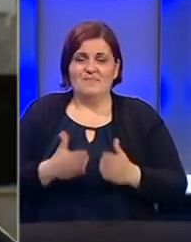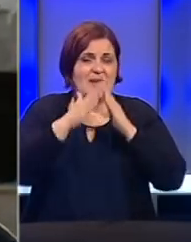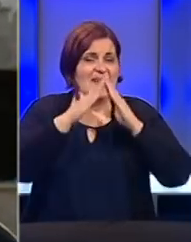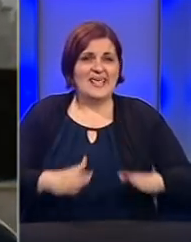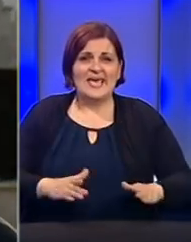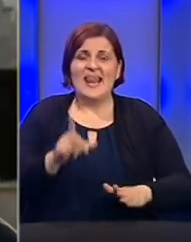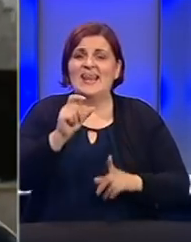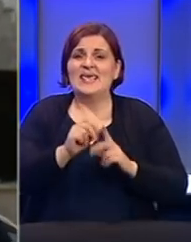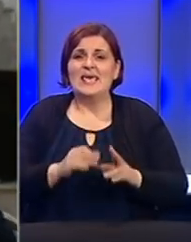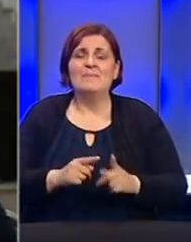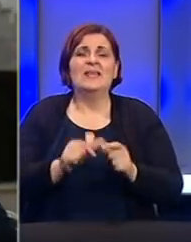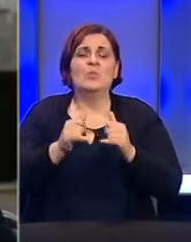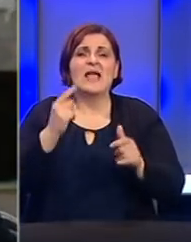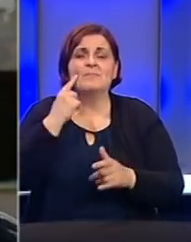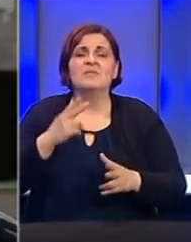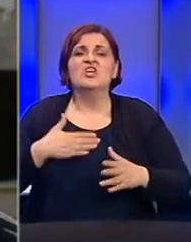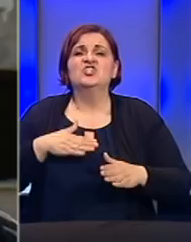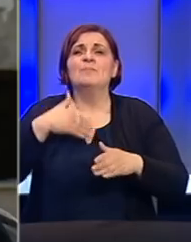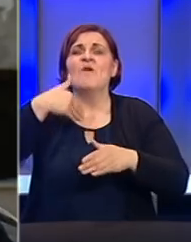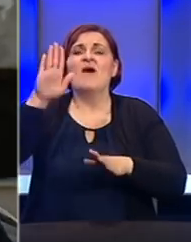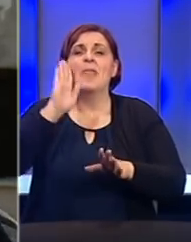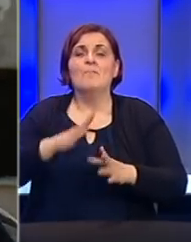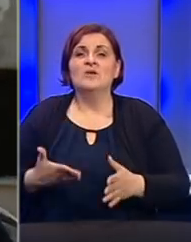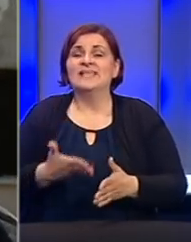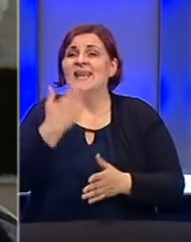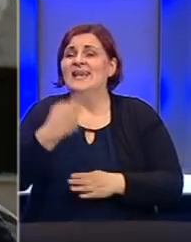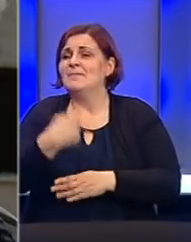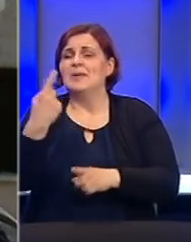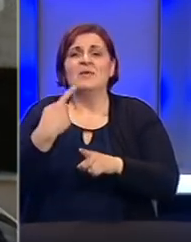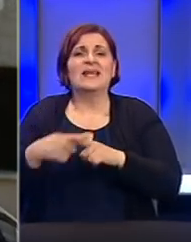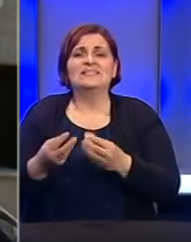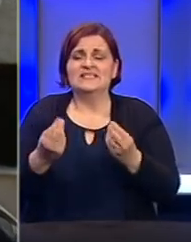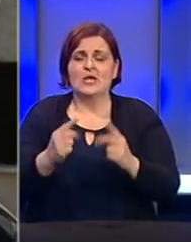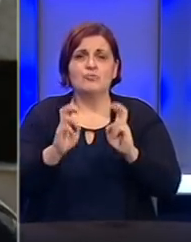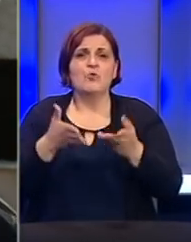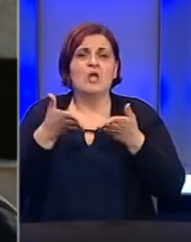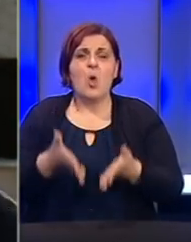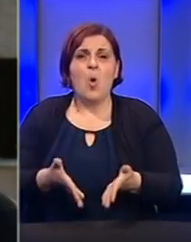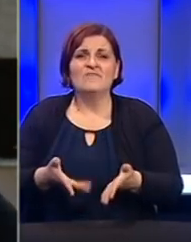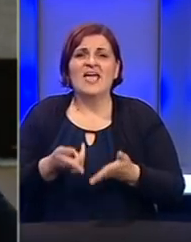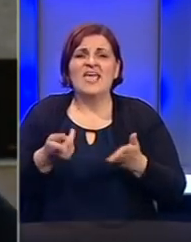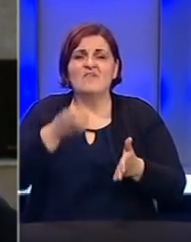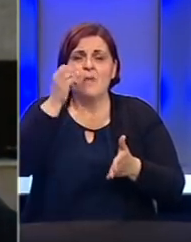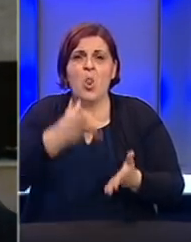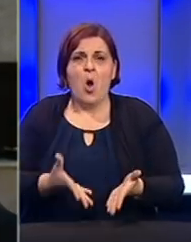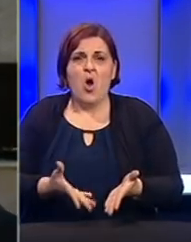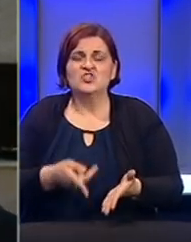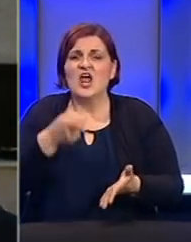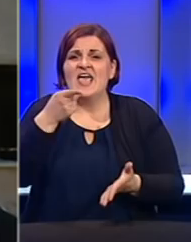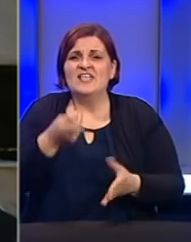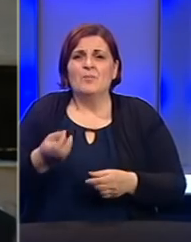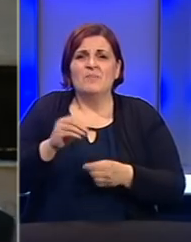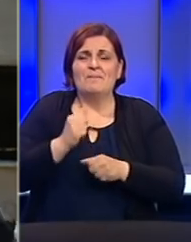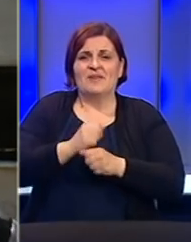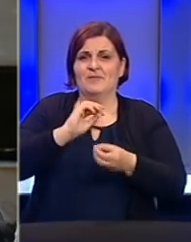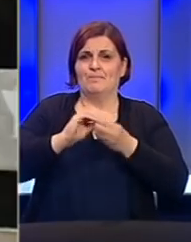kampu na Lipi ni u Bihaću želimo van Bosne. Nemamo ni jedan razlog zašto bi ostali ovdje jer je veoma loše i to nam dodatno